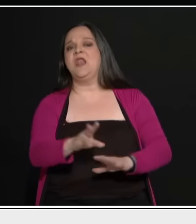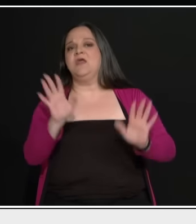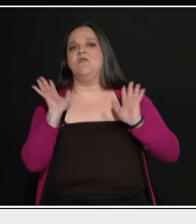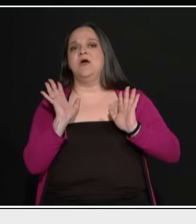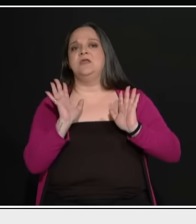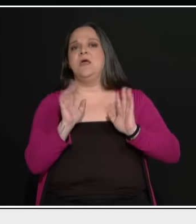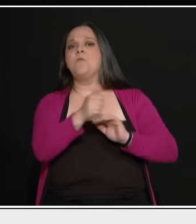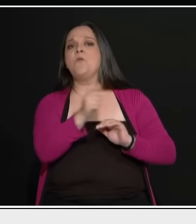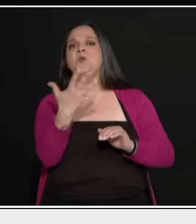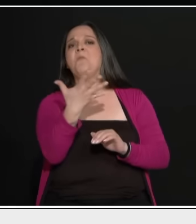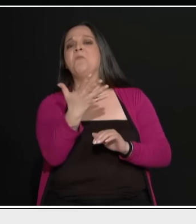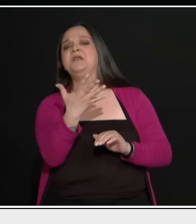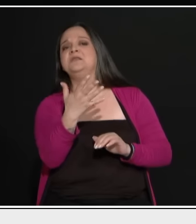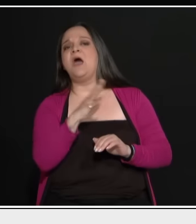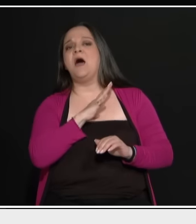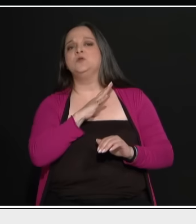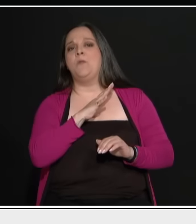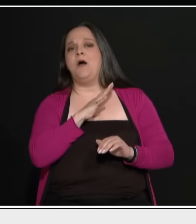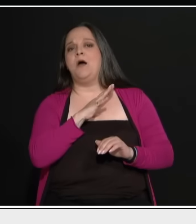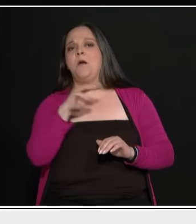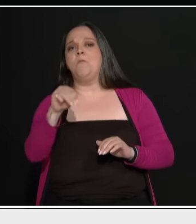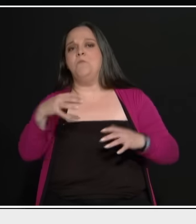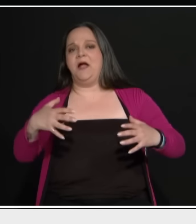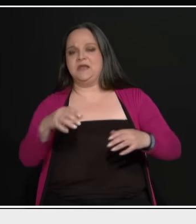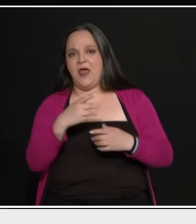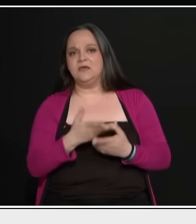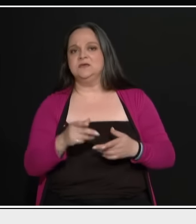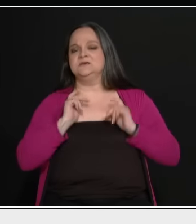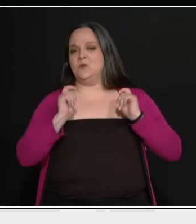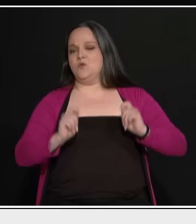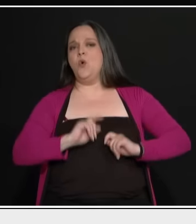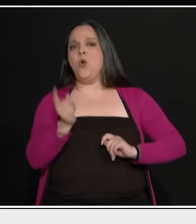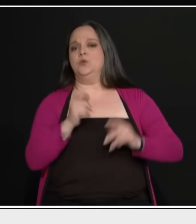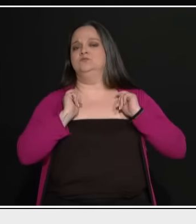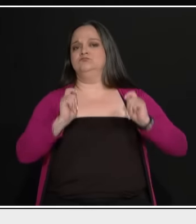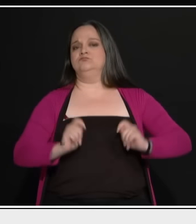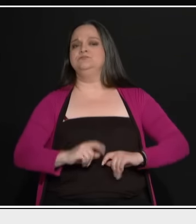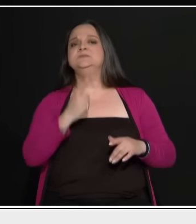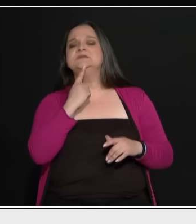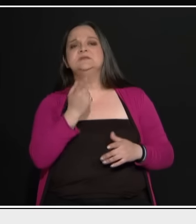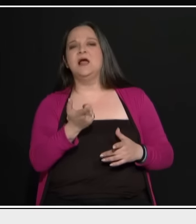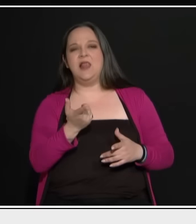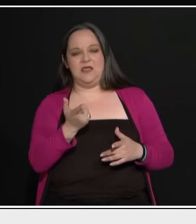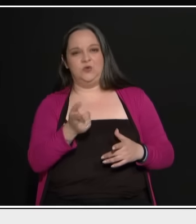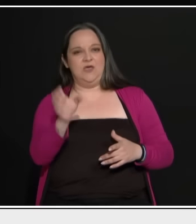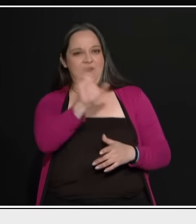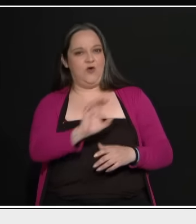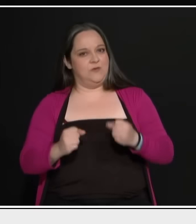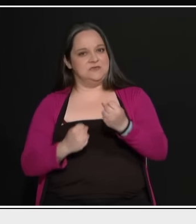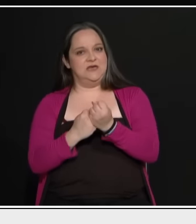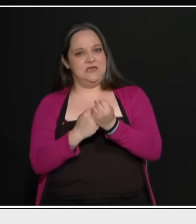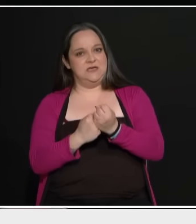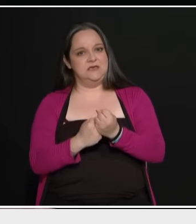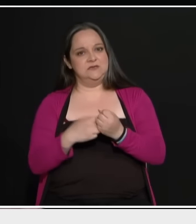Αλαφούζο. Αυτοί παίξανε, Μαρινάκης. Η Ευρώπη λέτε στηρίζει τους μεγάλους. Όχι το λαό. Ναι, αυτό είναι ένα από τα